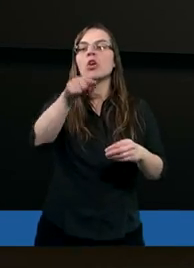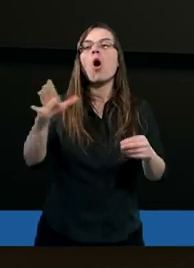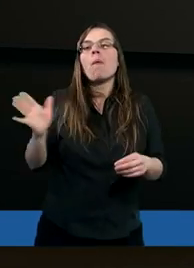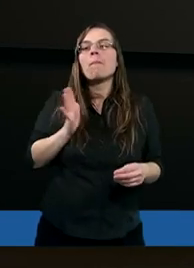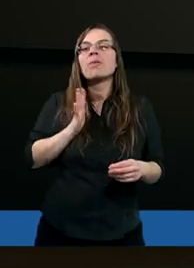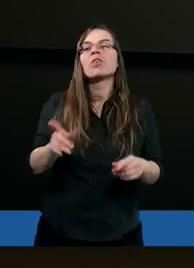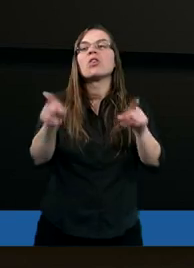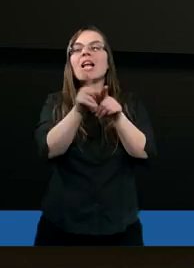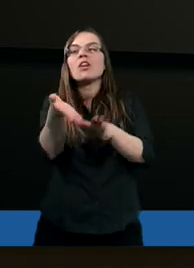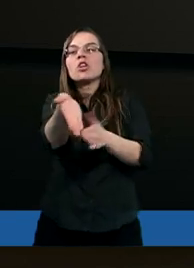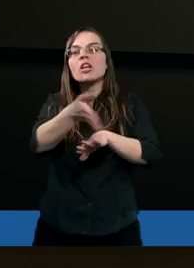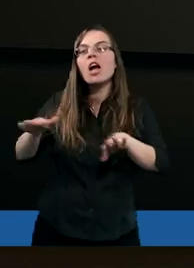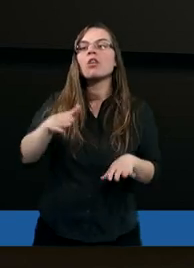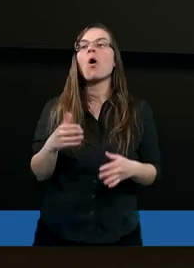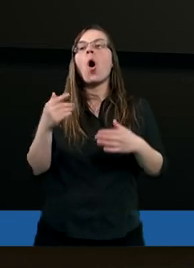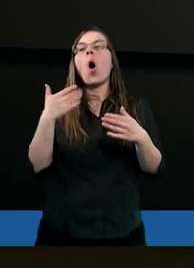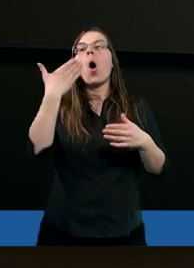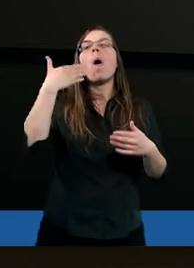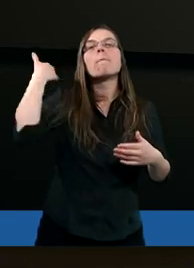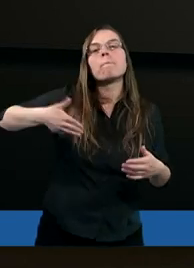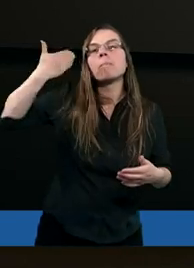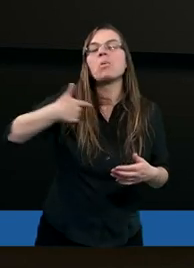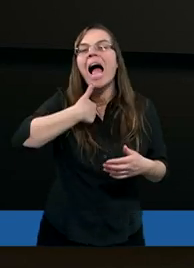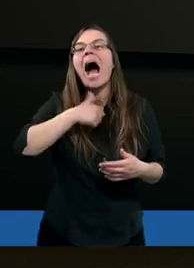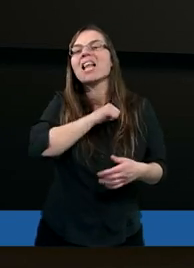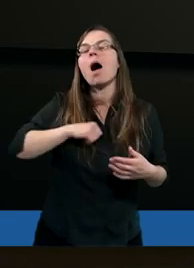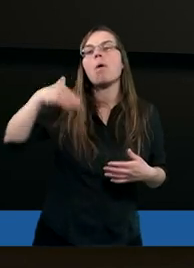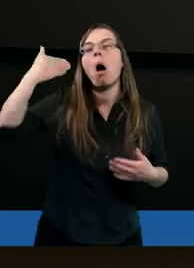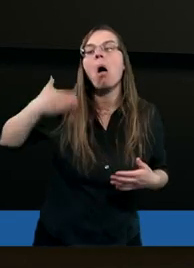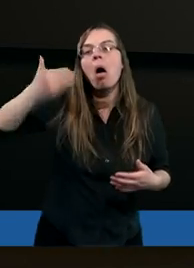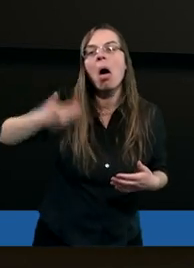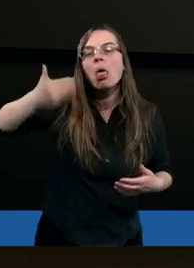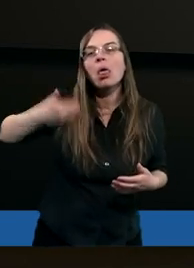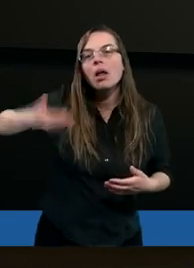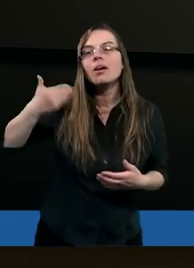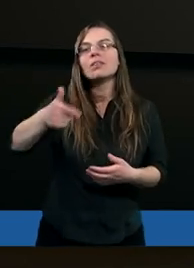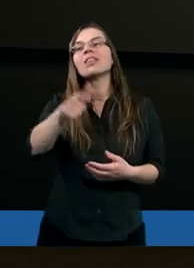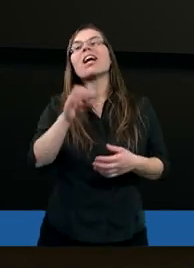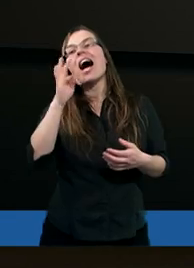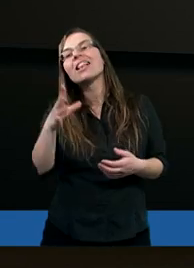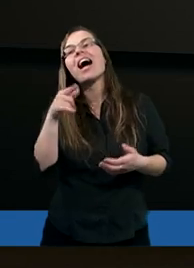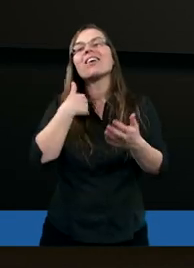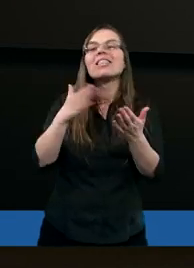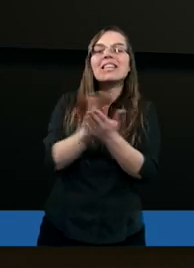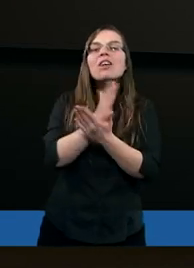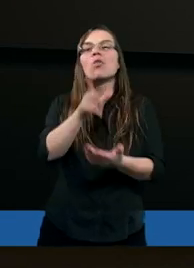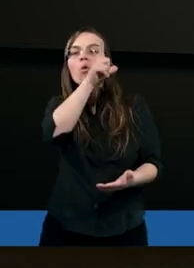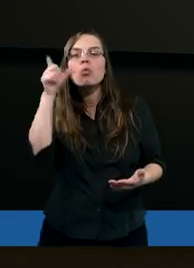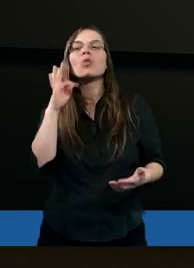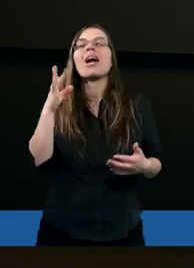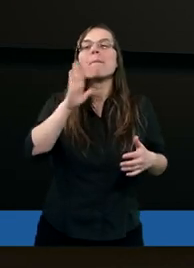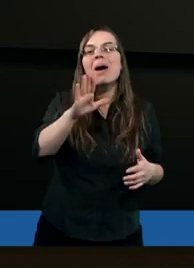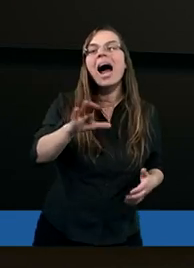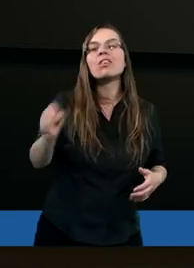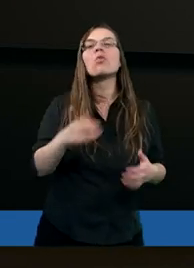że to był częściowo monolog z mojej strony, no ale tak to niektórzy ludzie